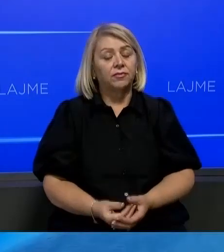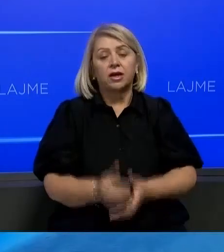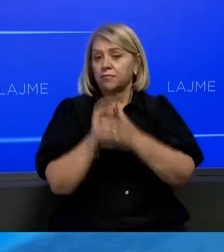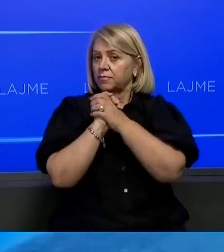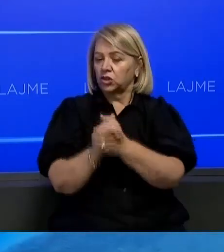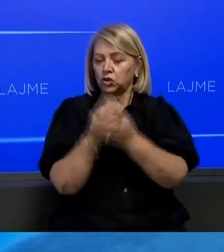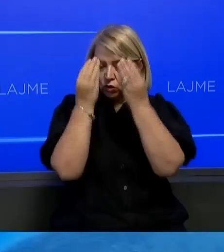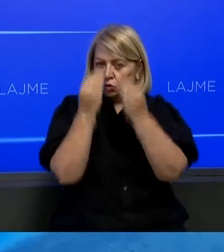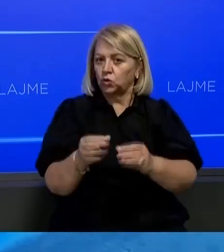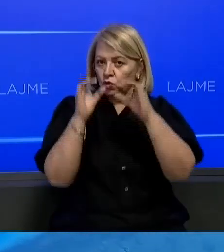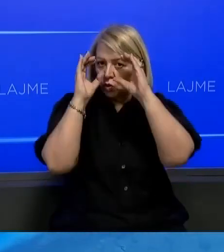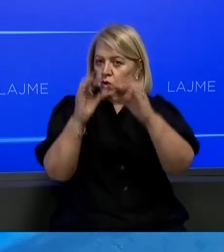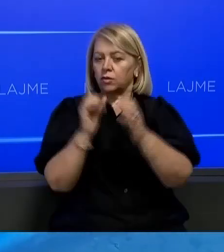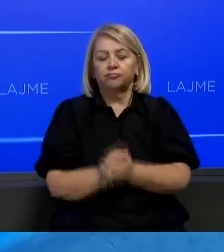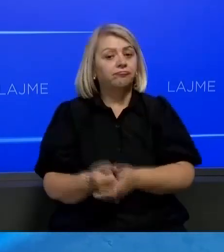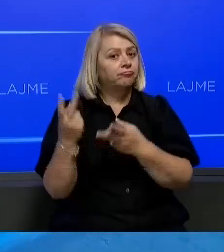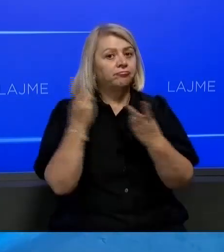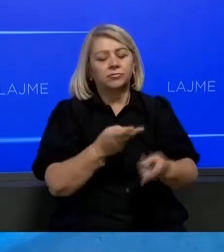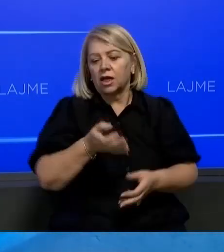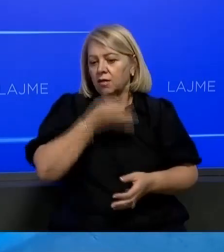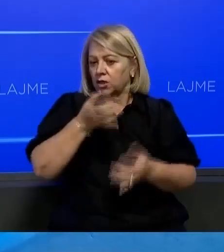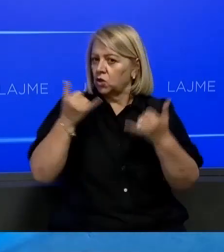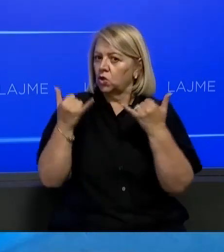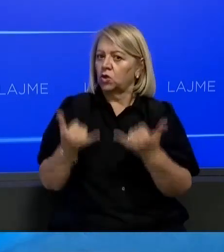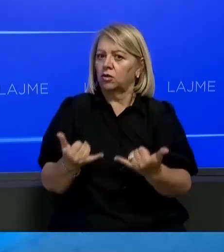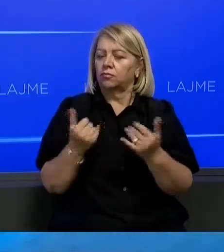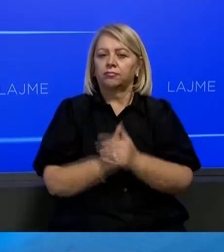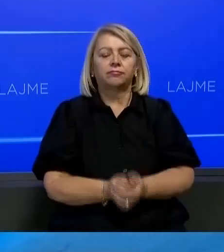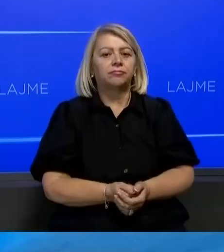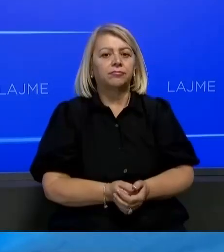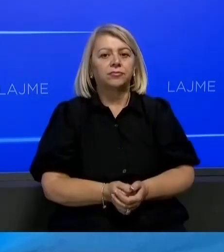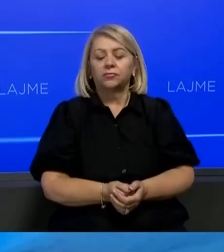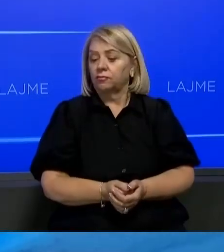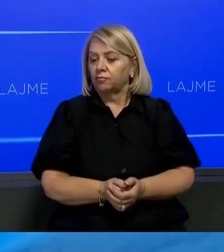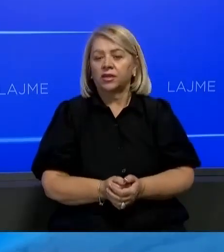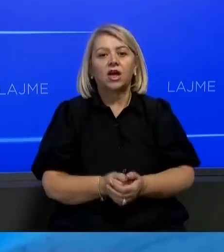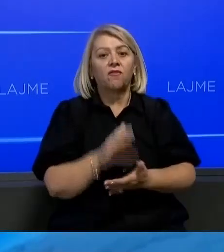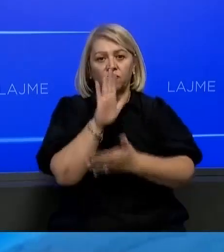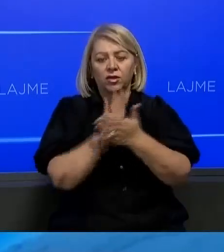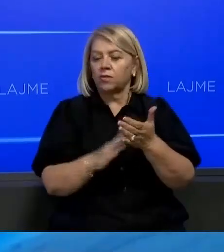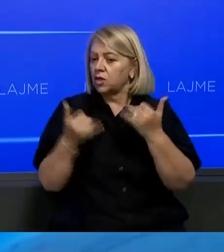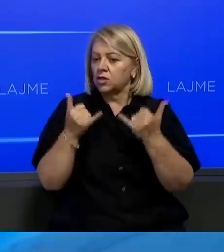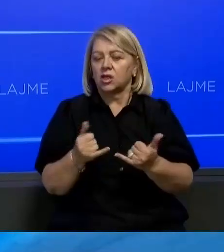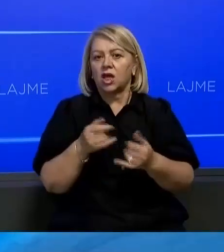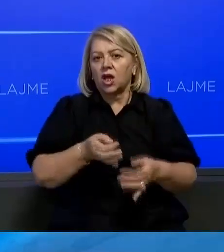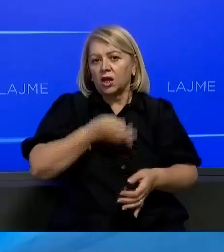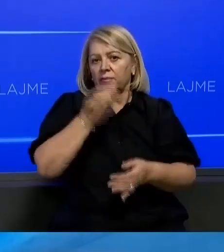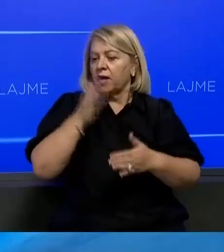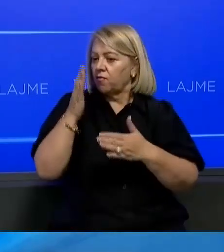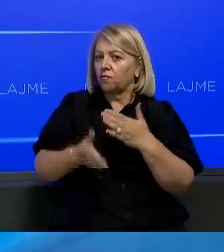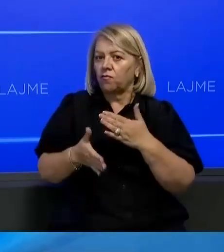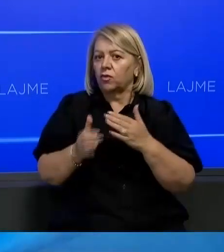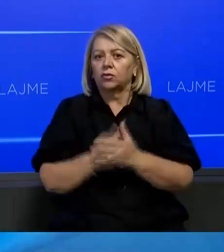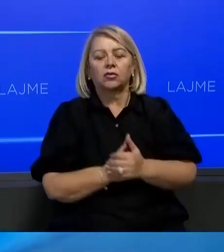Përshëndetje të ndëruarë shikues, mirë sërë dhe të dhe sot në magazinën Info Plus. Do të anisim sot me lojimin e fundit,